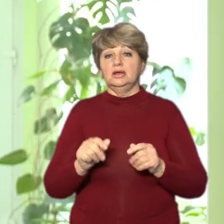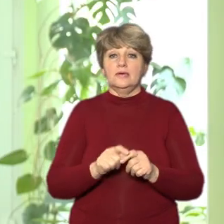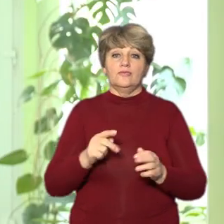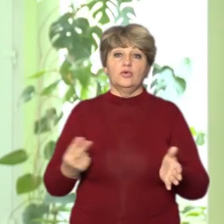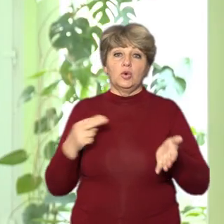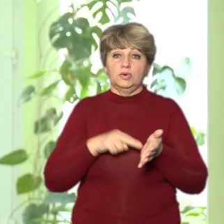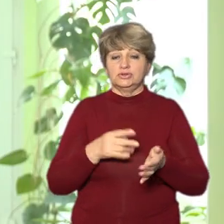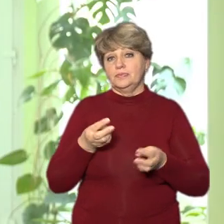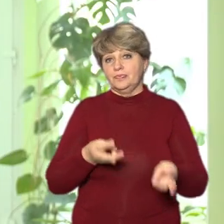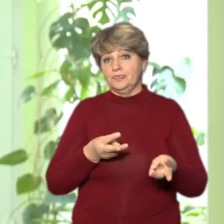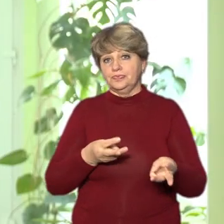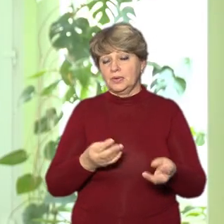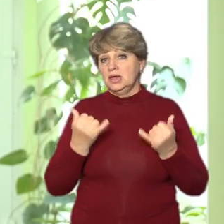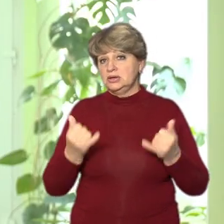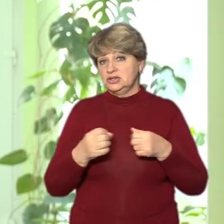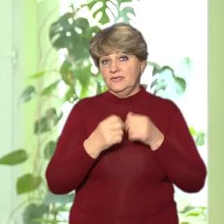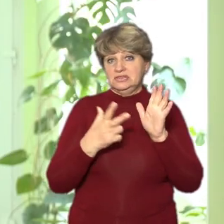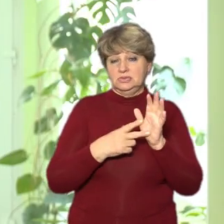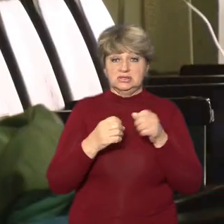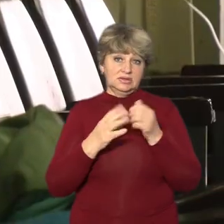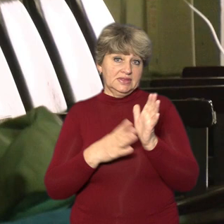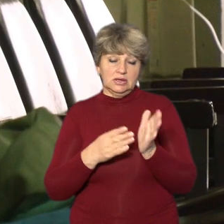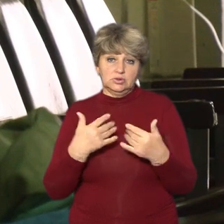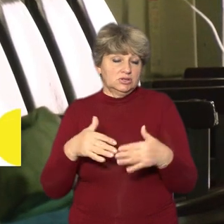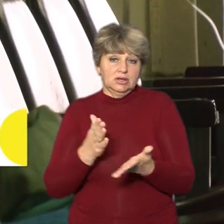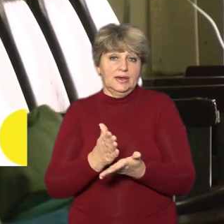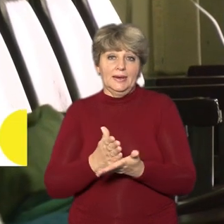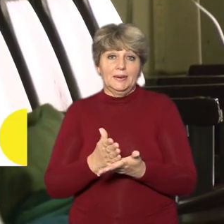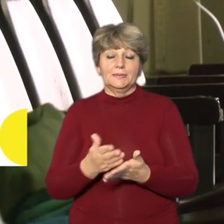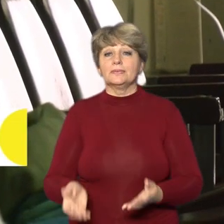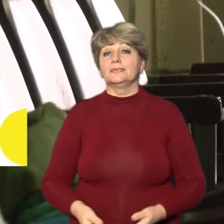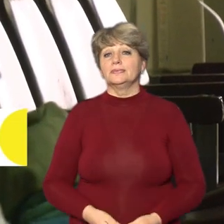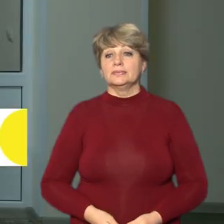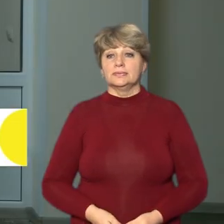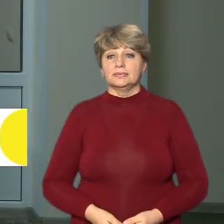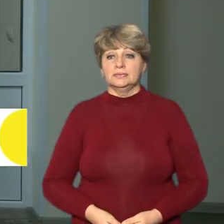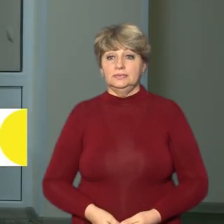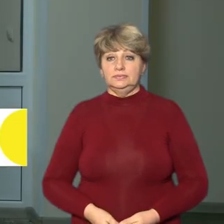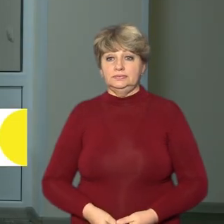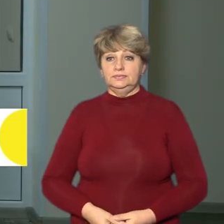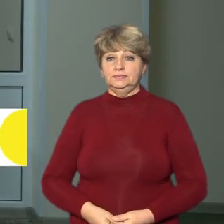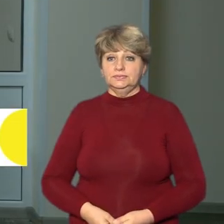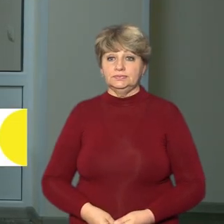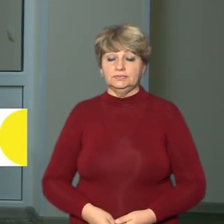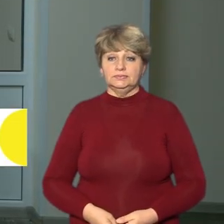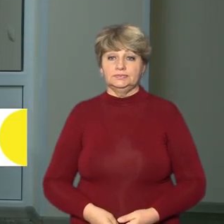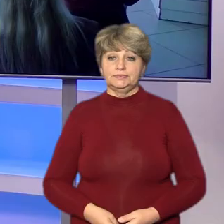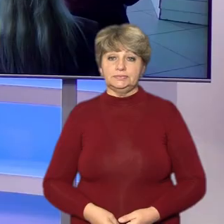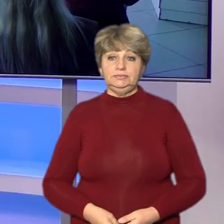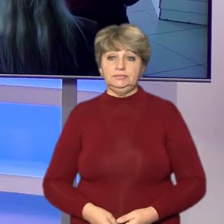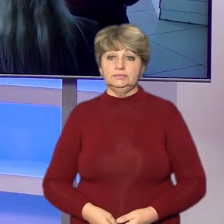приблизно десь 18-19 є. Тетяна Зазуля, Олександр Кулик. Новини на Суспільному. Черкаси.